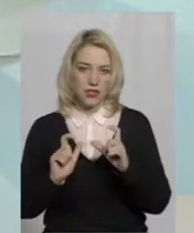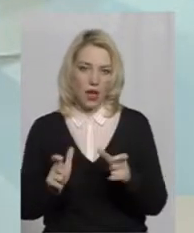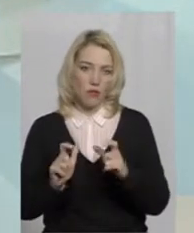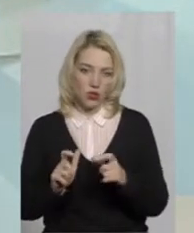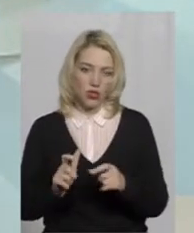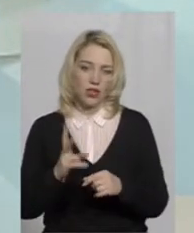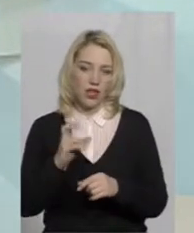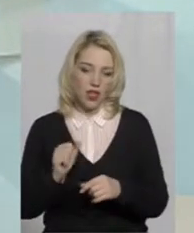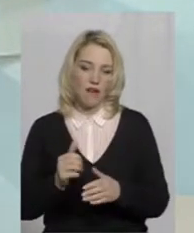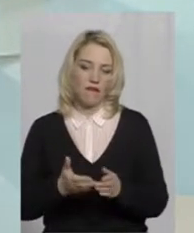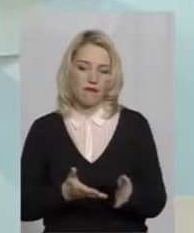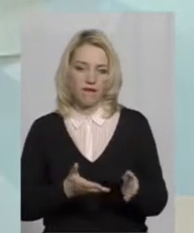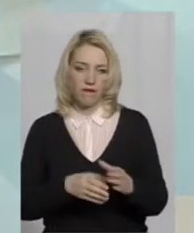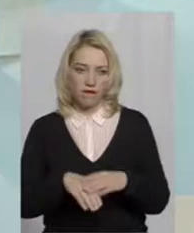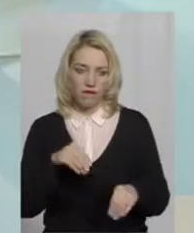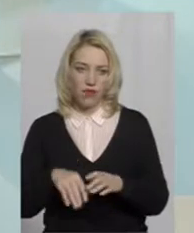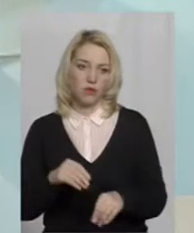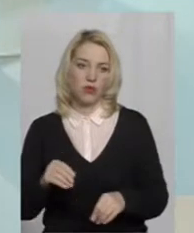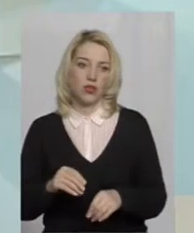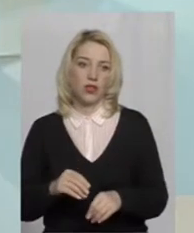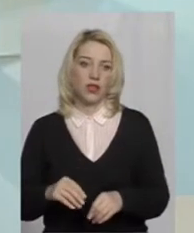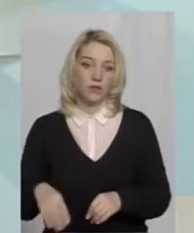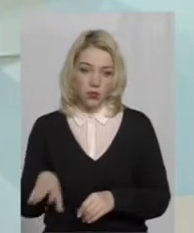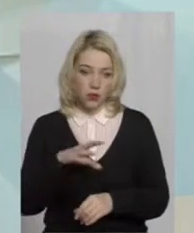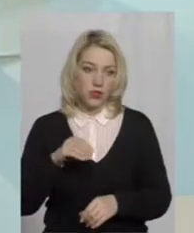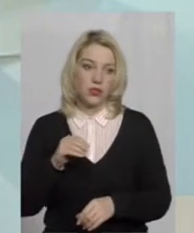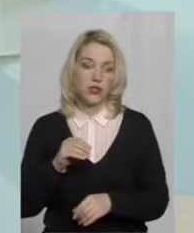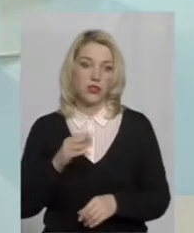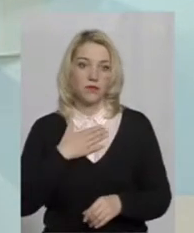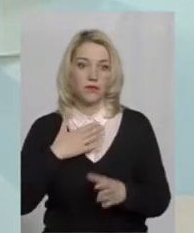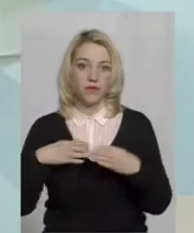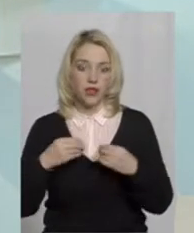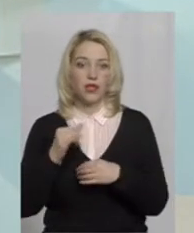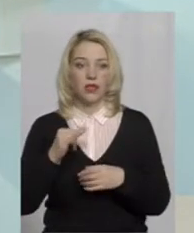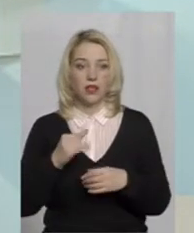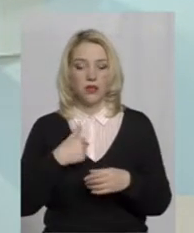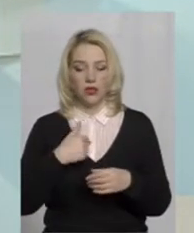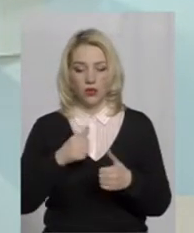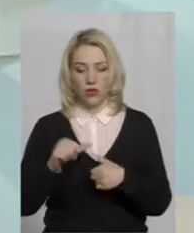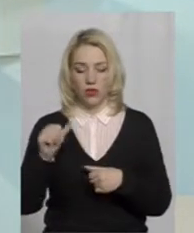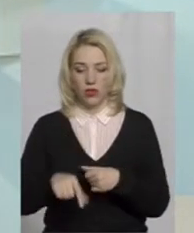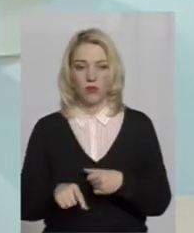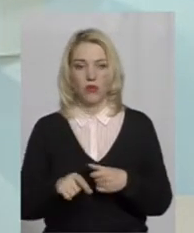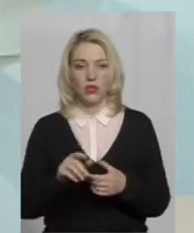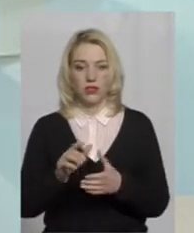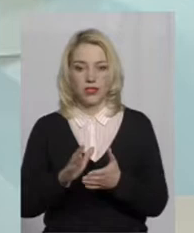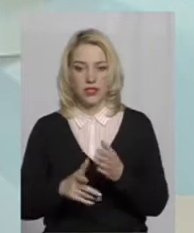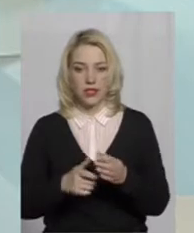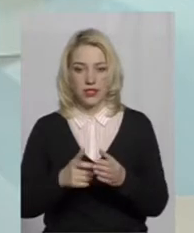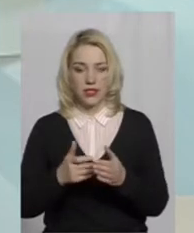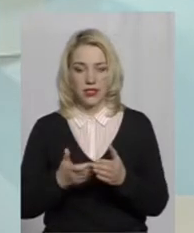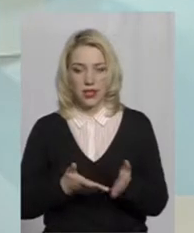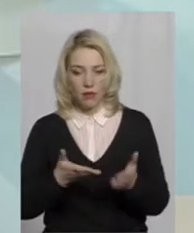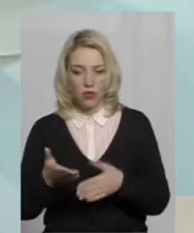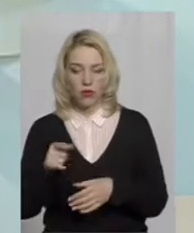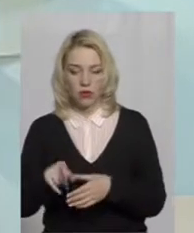вибори, приходить дружині, до часів приходить запрошення. І мені приходить окреме запрошення, де вказано, що якщо я захочу,